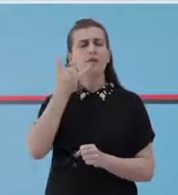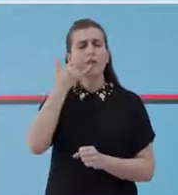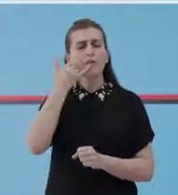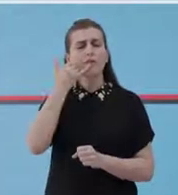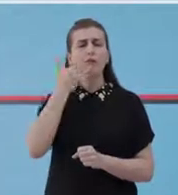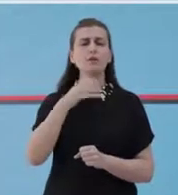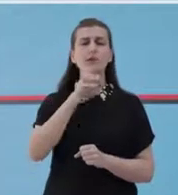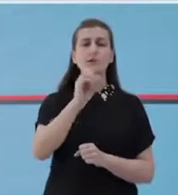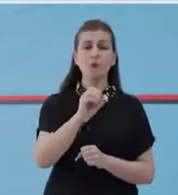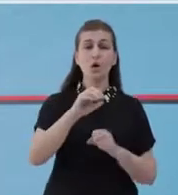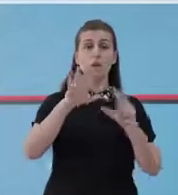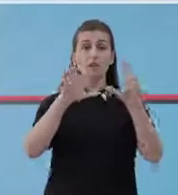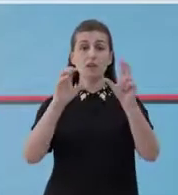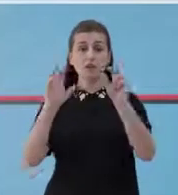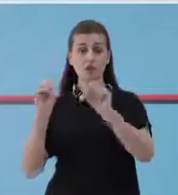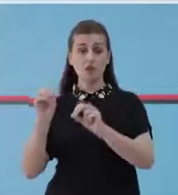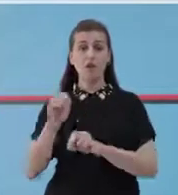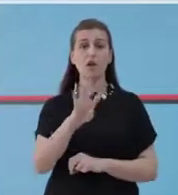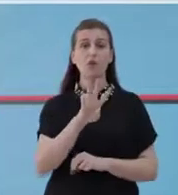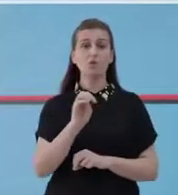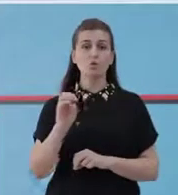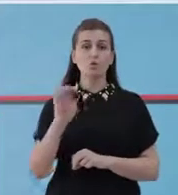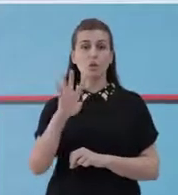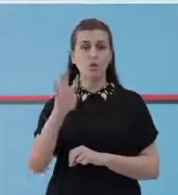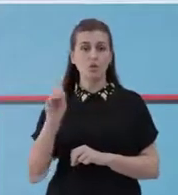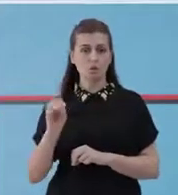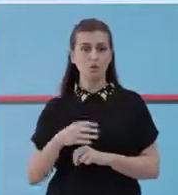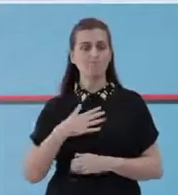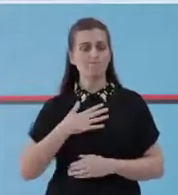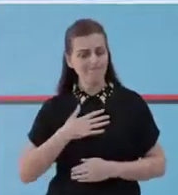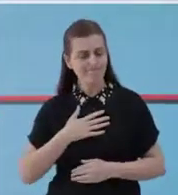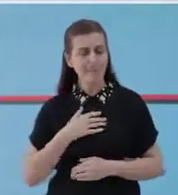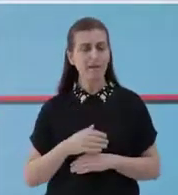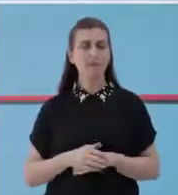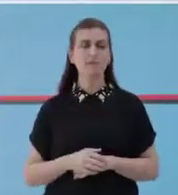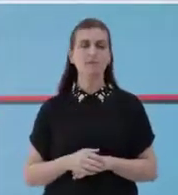telefononi në linjën e gjelëbër 0800 20 20. Faleminderit.